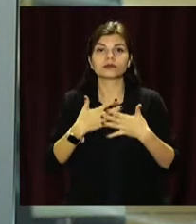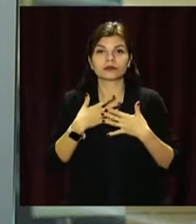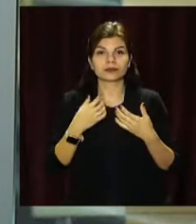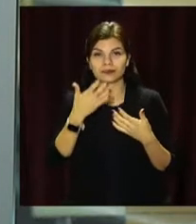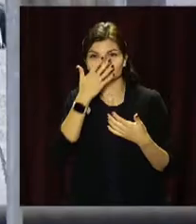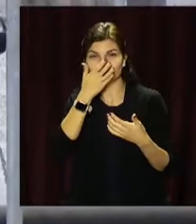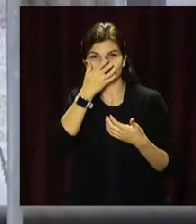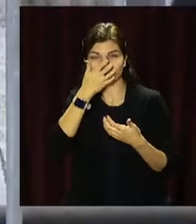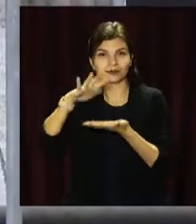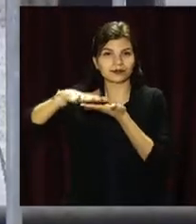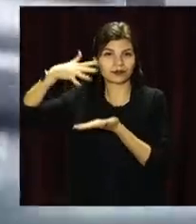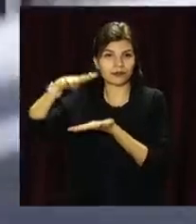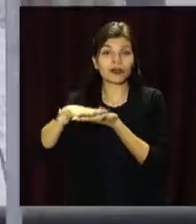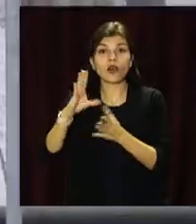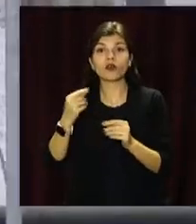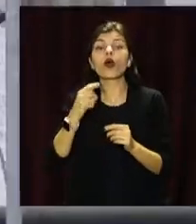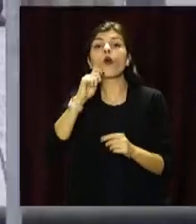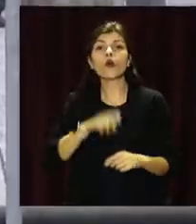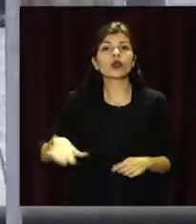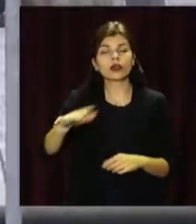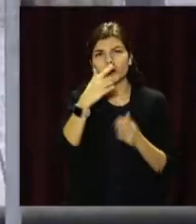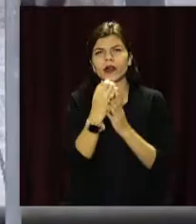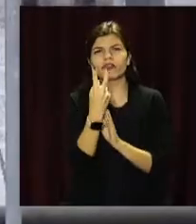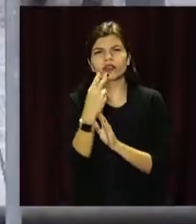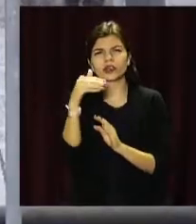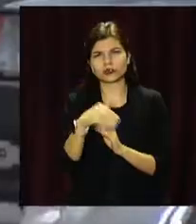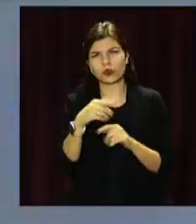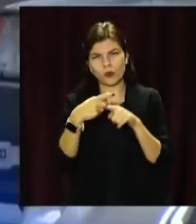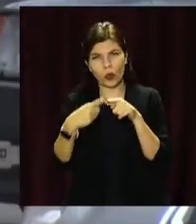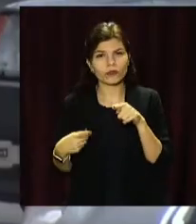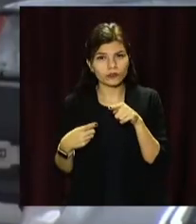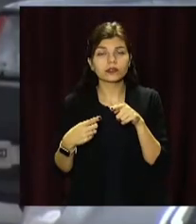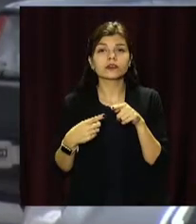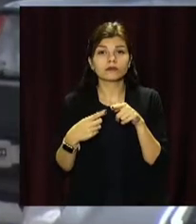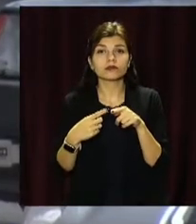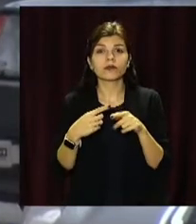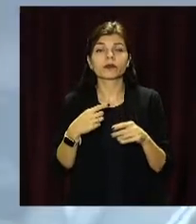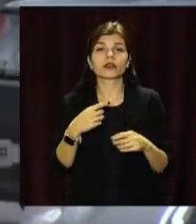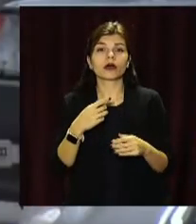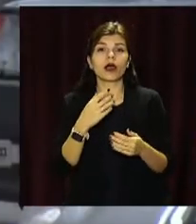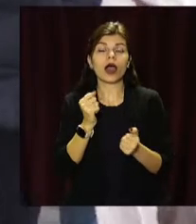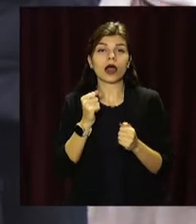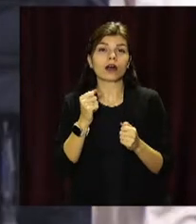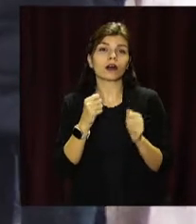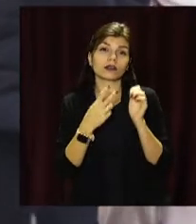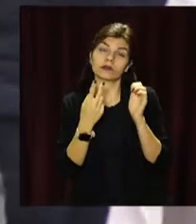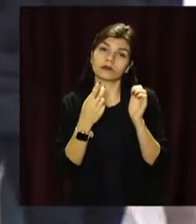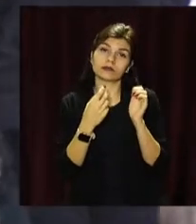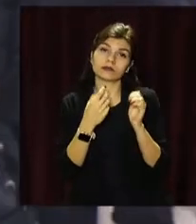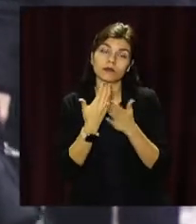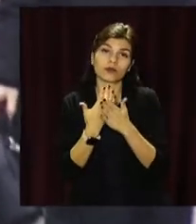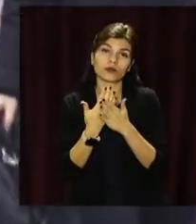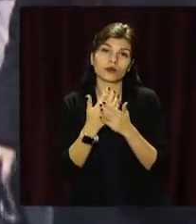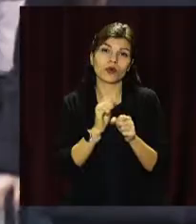Загалом в Україні за добу зафіксували понад 12,5 тисяч хворих на ковід, померли 276 пацієнтів.